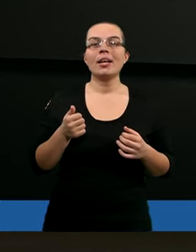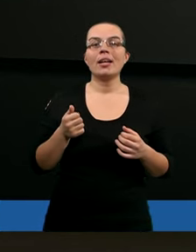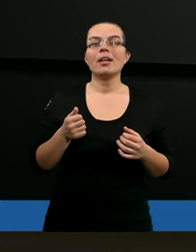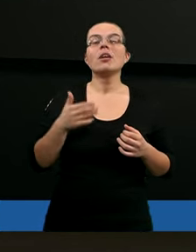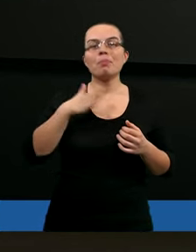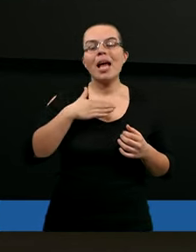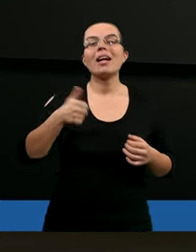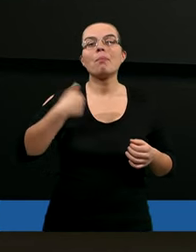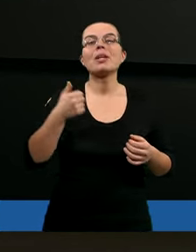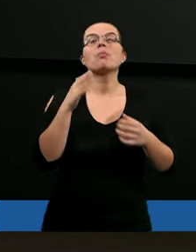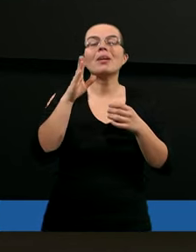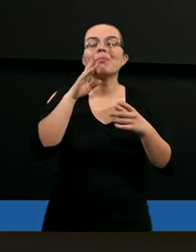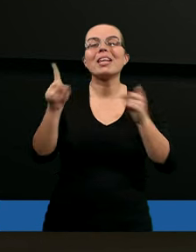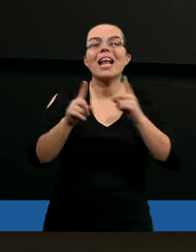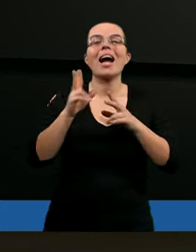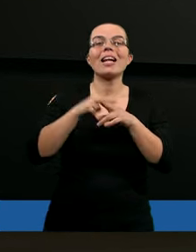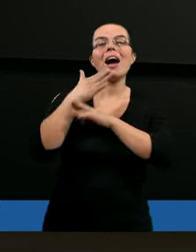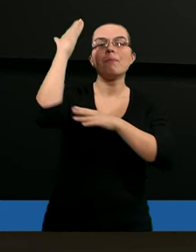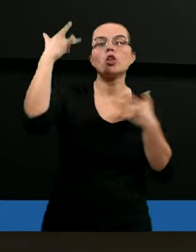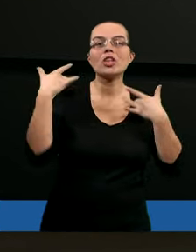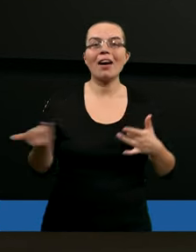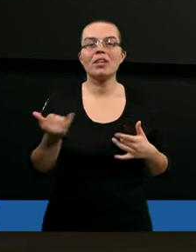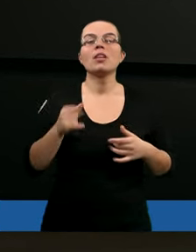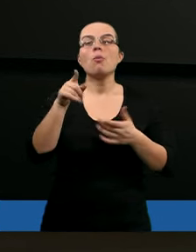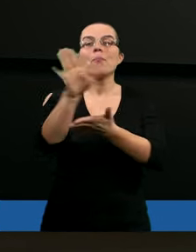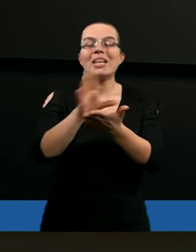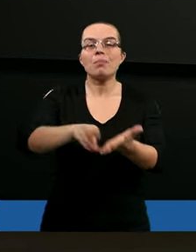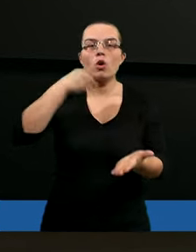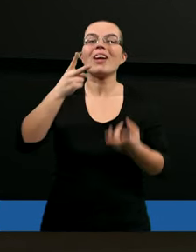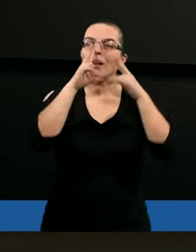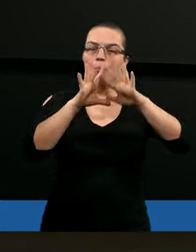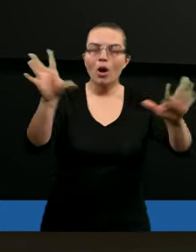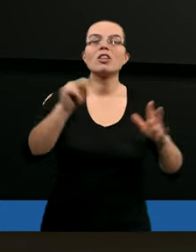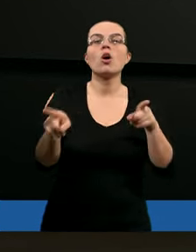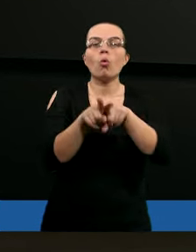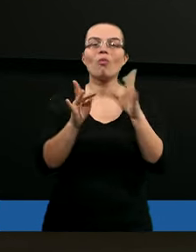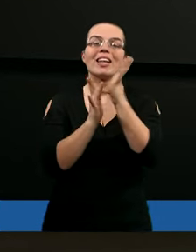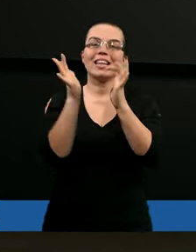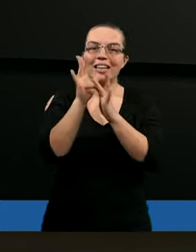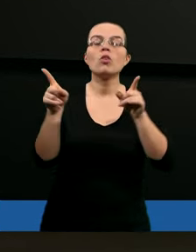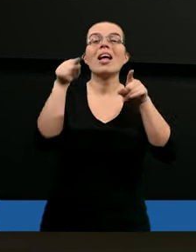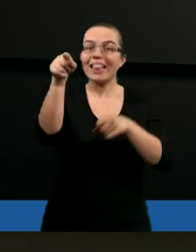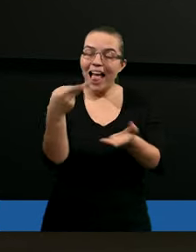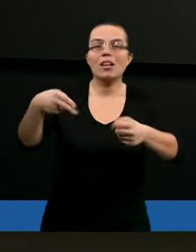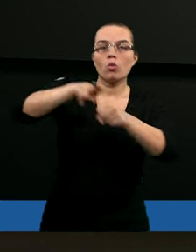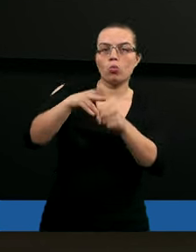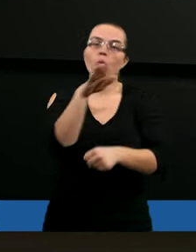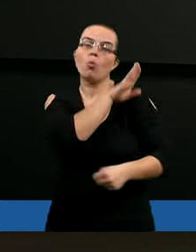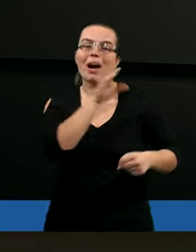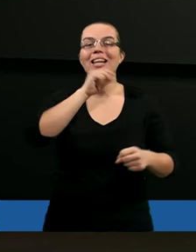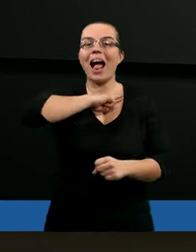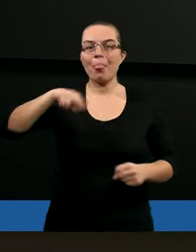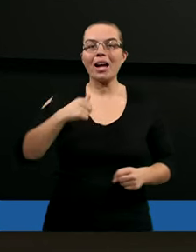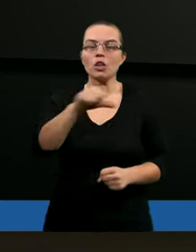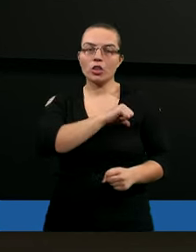mielibyśmy nie istnieć na zawsze, to jednak właśnie Pismo Święte pokazuje, że Jezus Chrystus, ten, który umarł za nasze